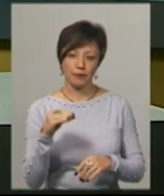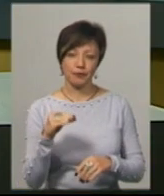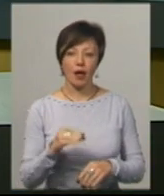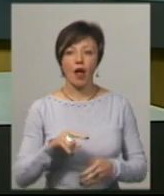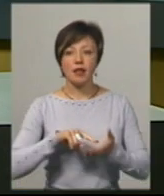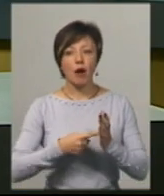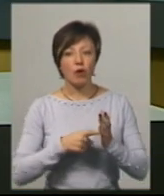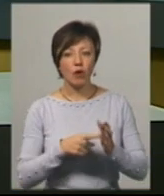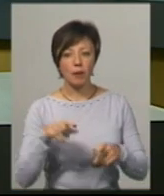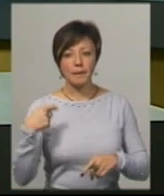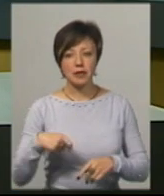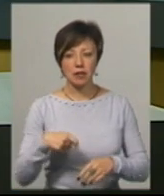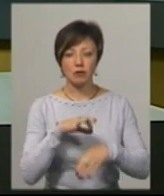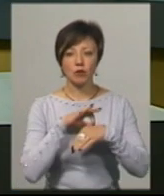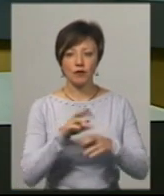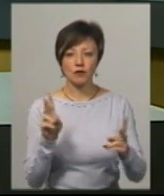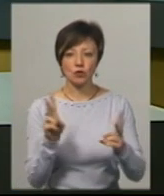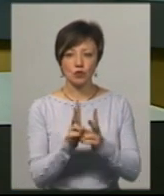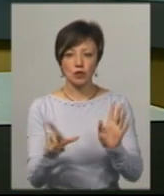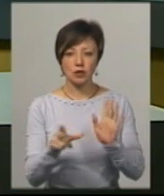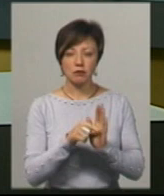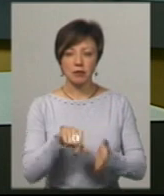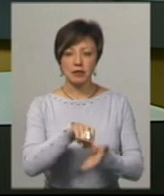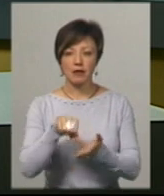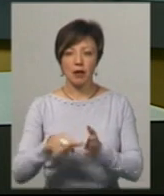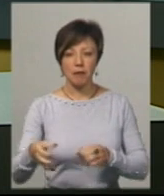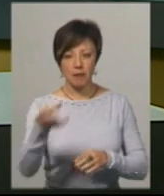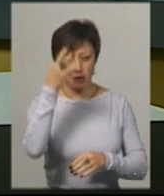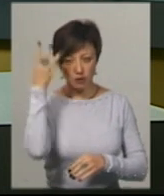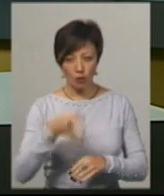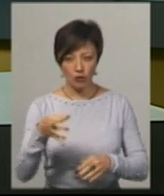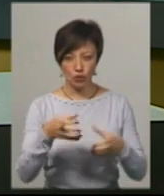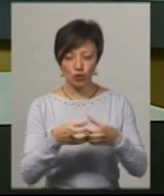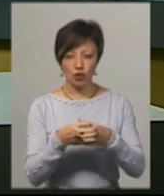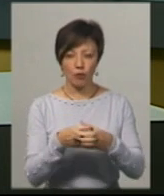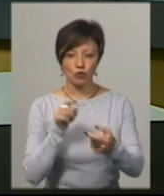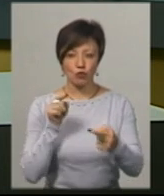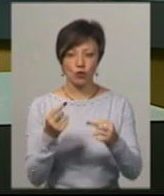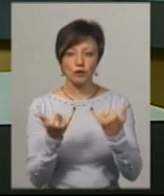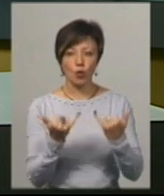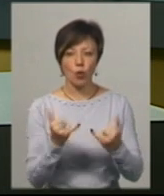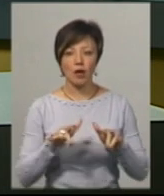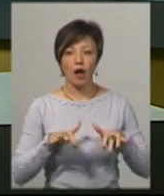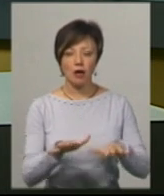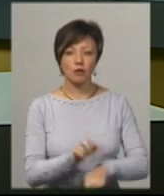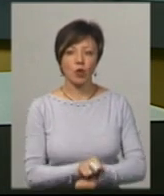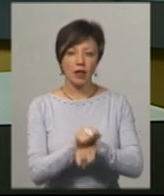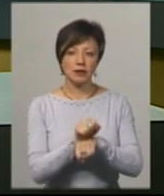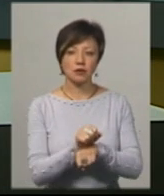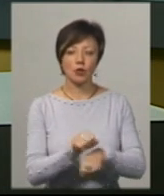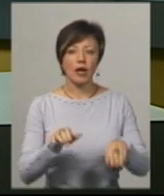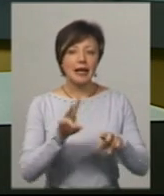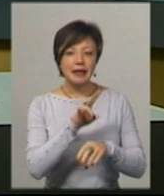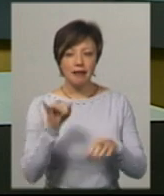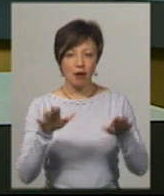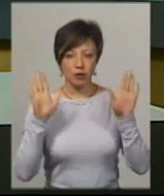Наполягають, аби президент провів зустріч із представниками Хмельницького обласного штабу супротиву. Сьогодні акції протесту ні капітуляції